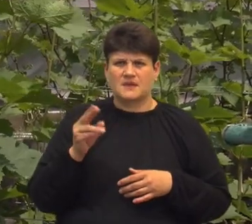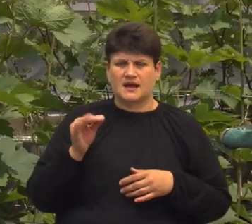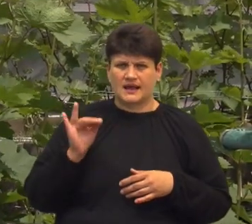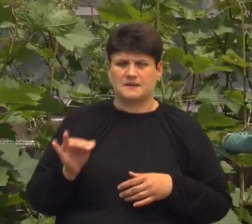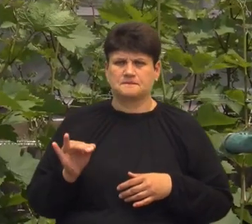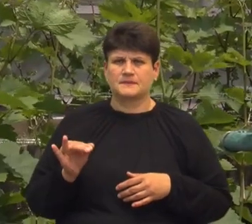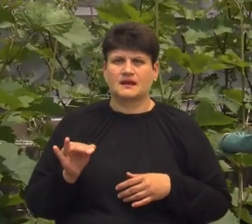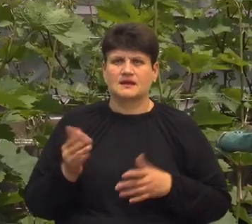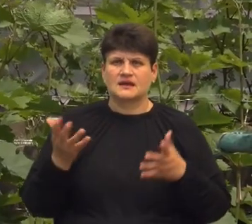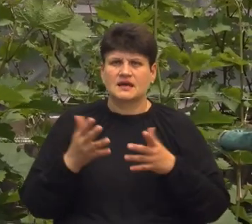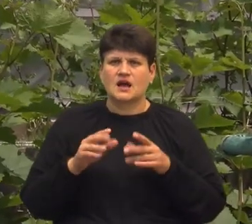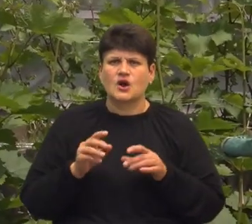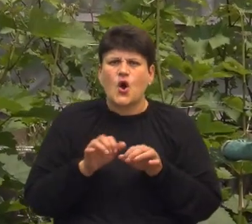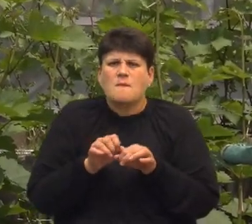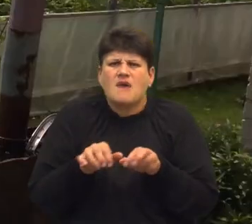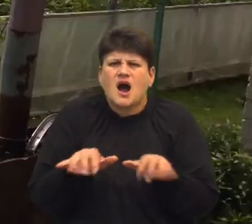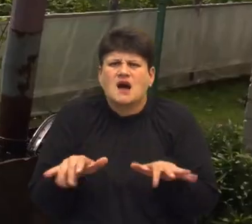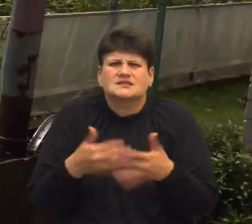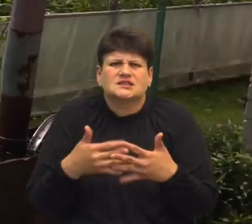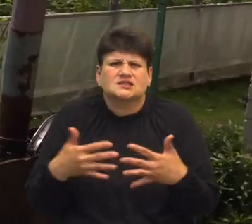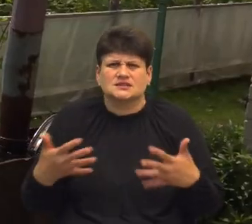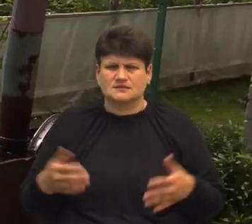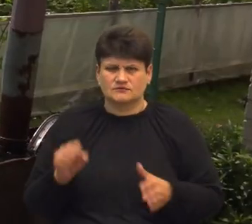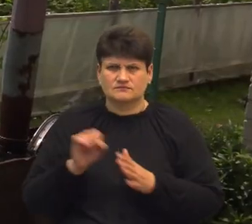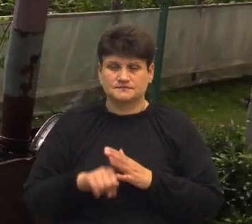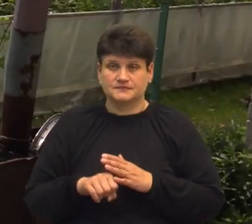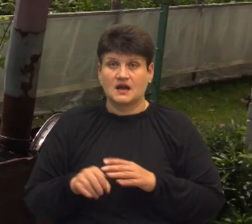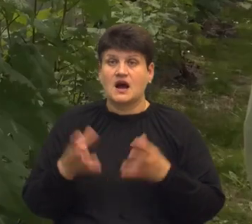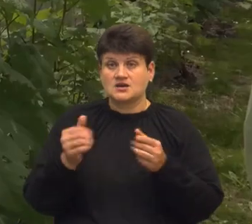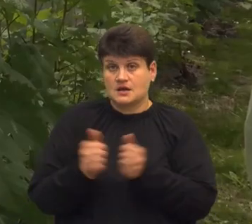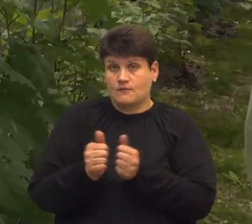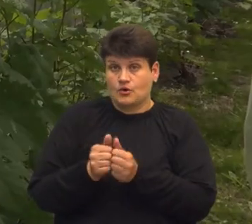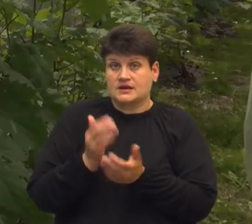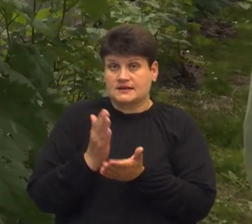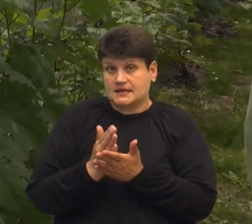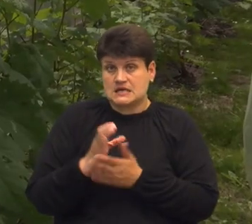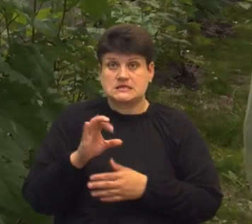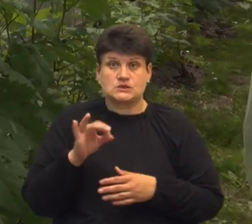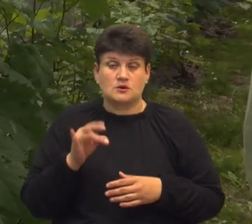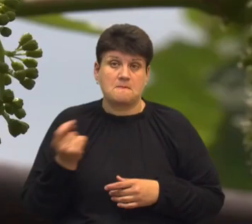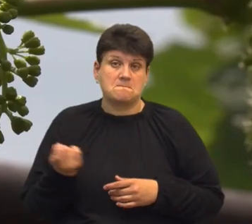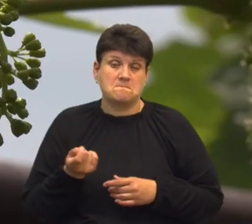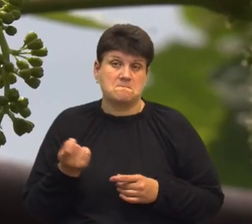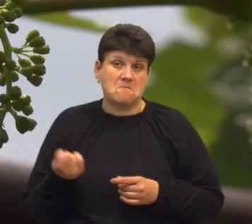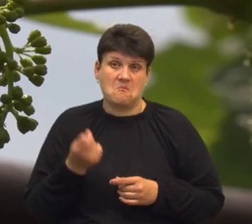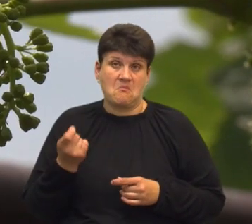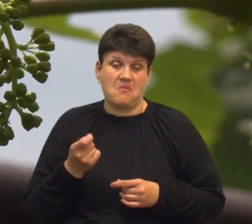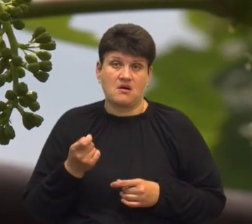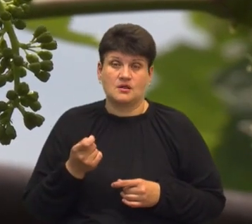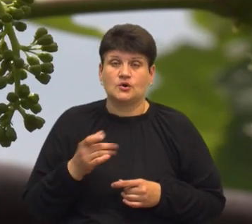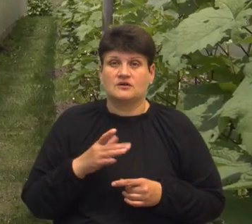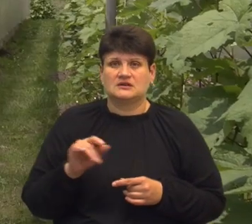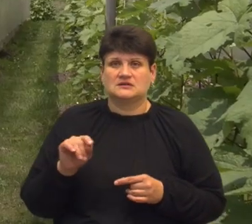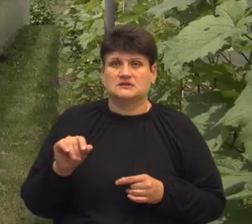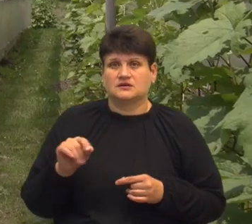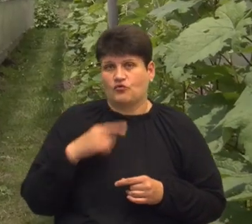які комашки, будемо казати, там кліщі різні. Але поряд має ще один сорт винограду, менш вибагливий, називає його виноградом для